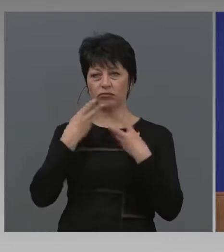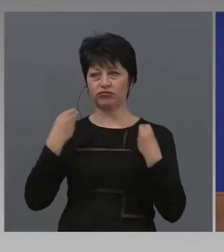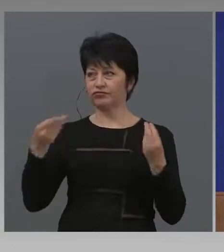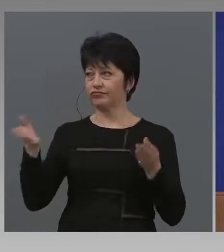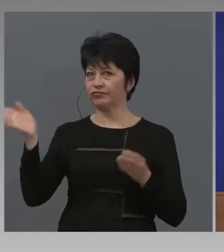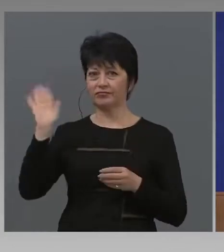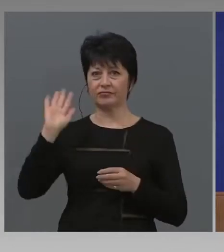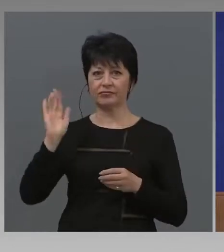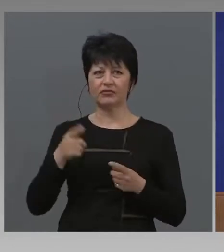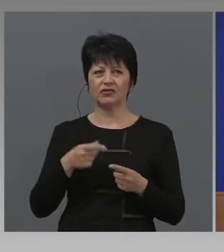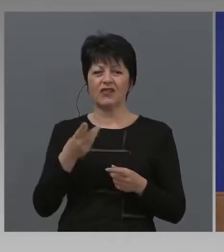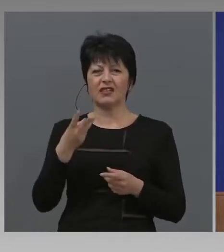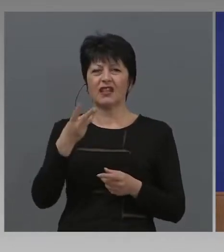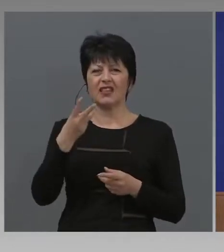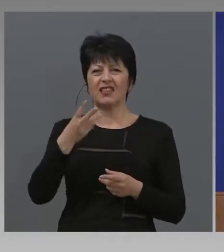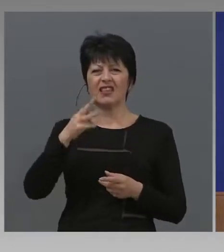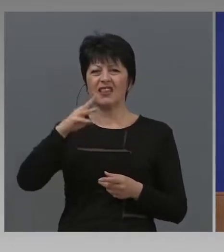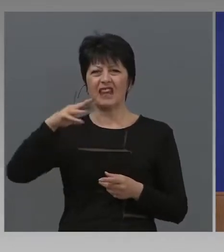Това са трилиони.